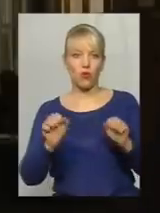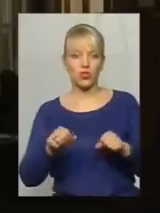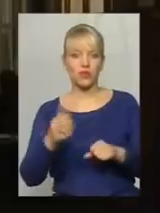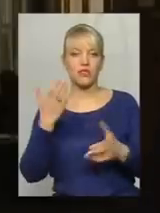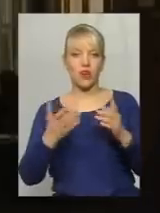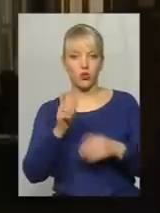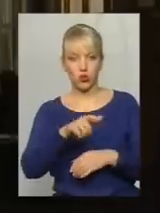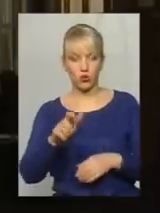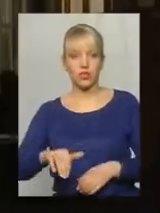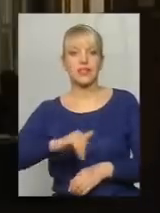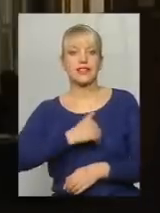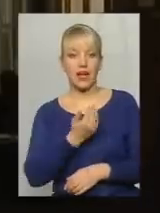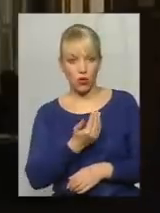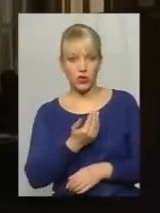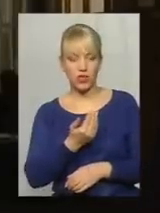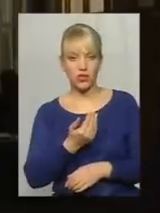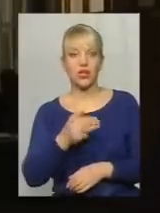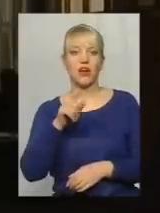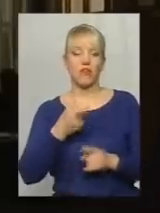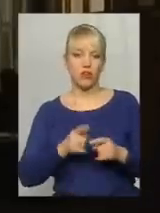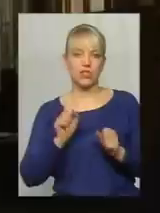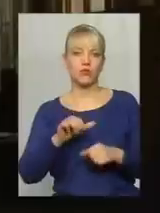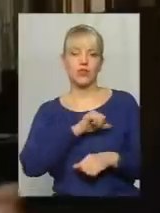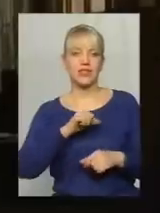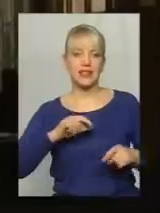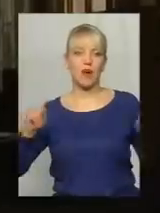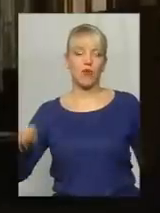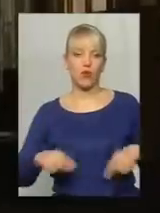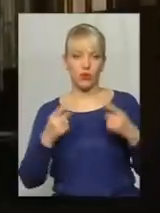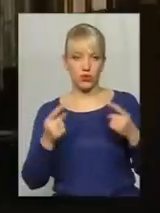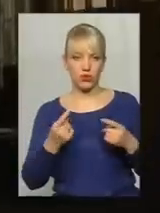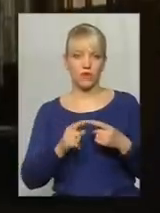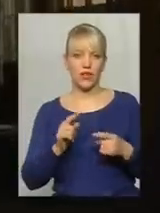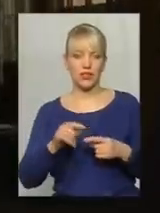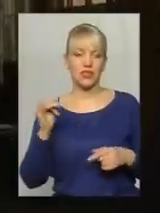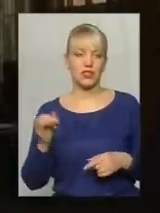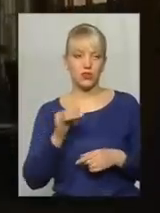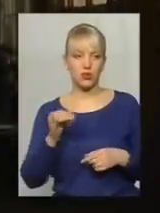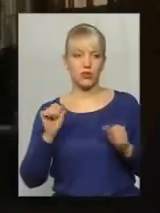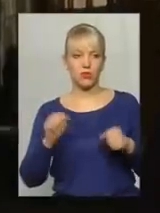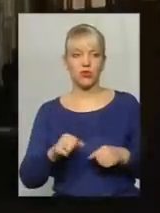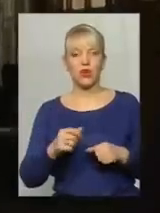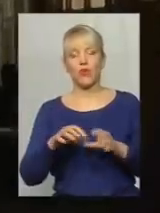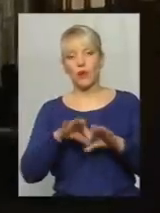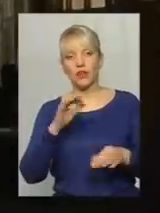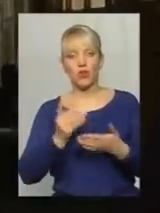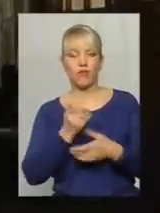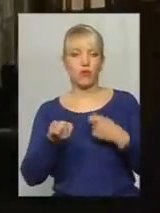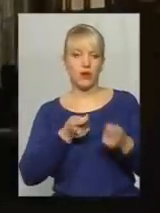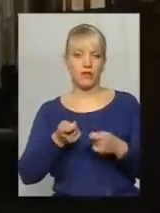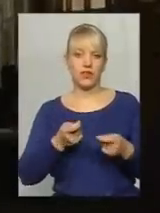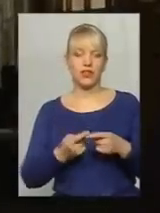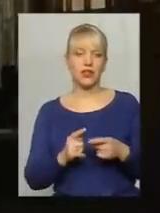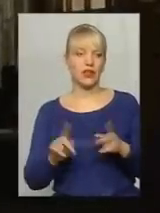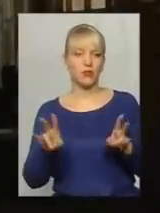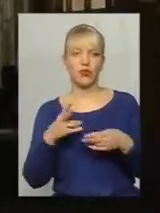захотять, вони можуть самоорганізуватися і створити ОСББ, або переобрати нового управителя. Це не потрібно, знову-таки, на